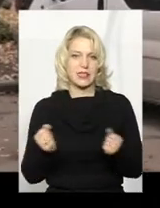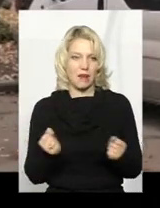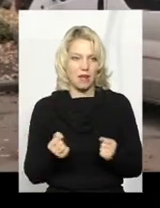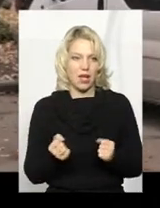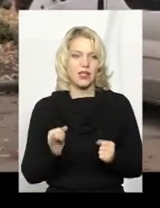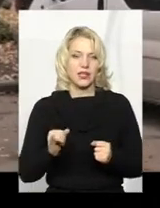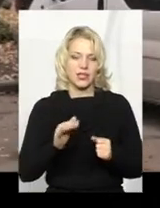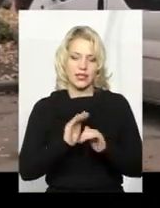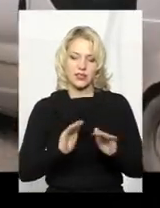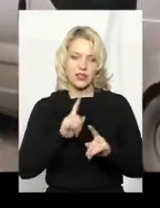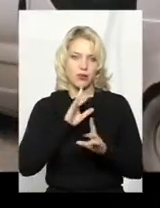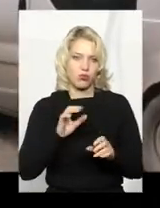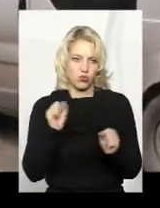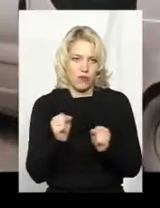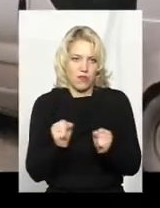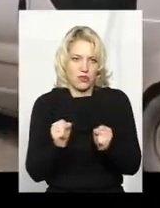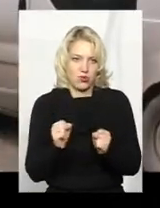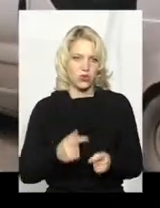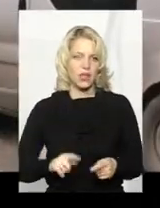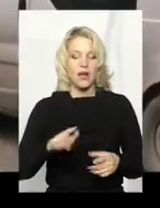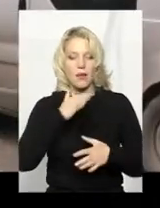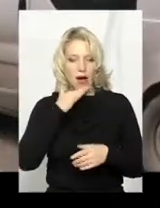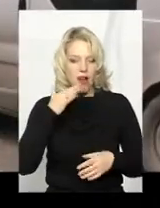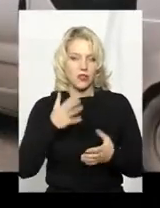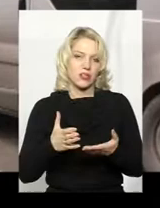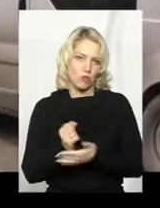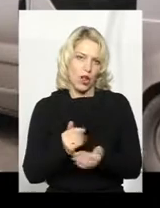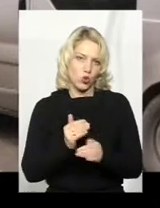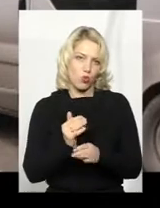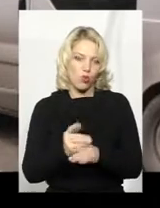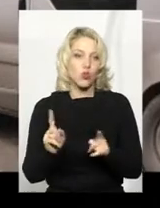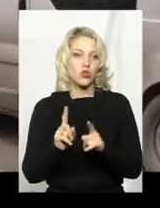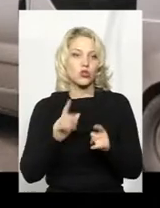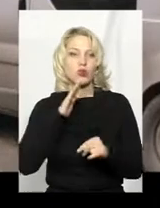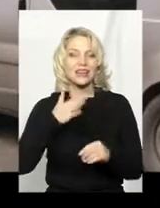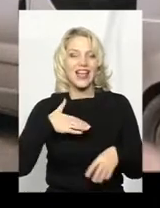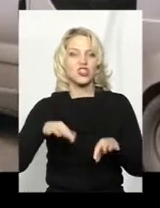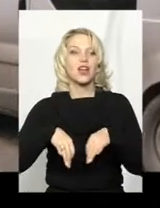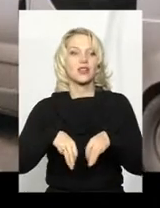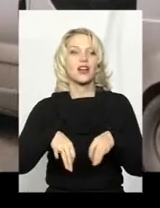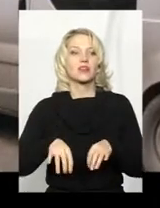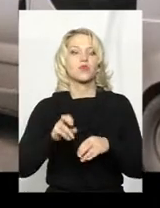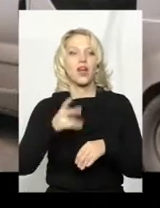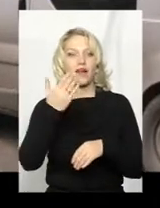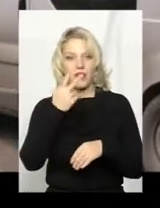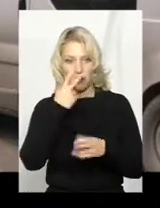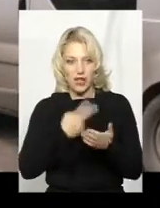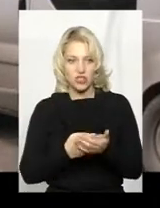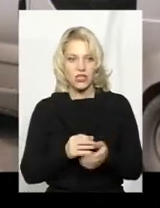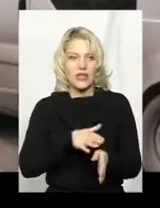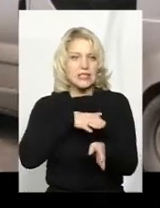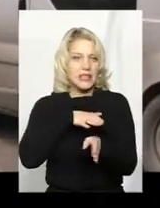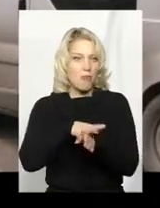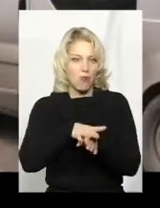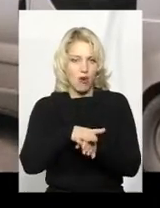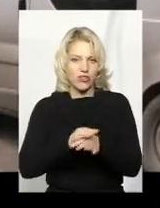дітки не будуть мерзнути. Вдалося зібрати настільки багато допомоги, що наш транспорт, як ви бачите, заповнений